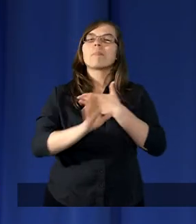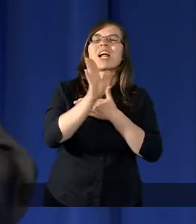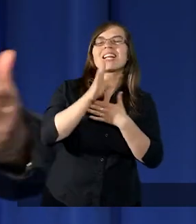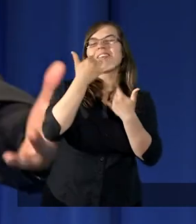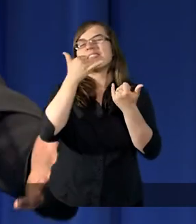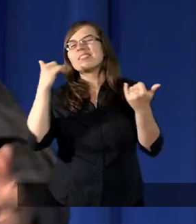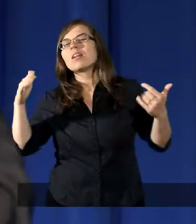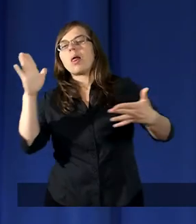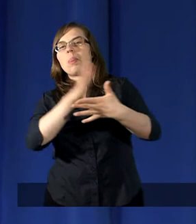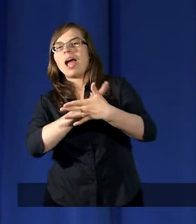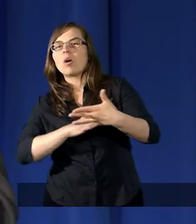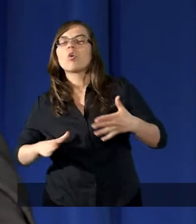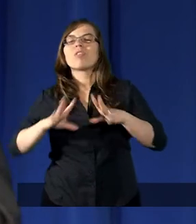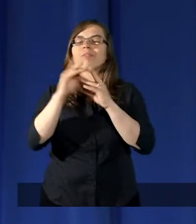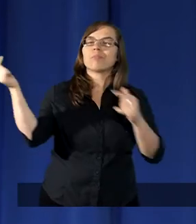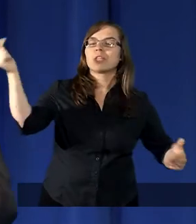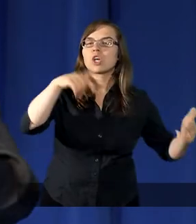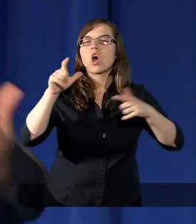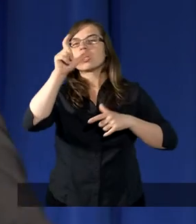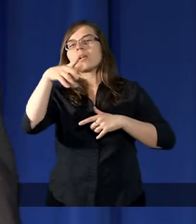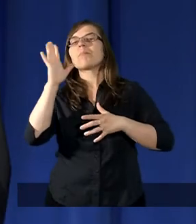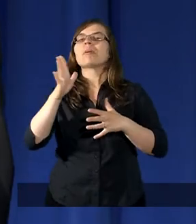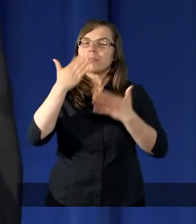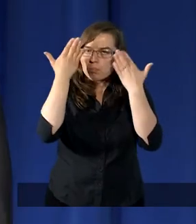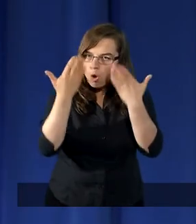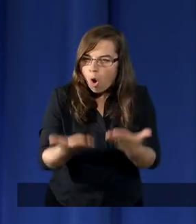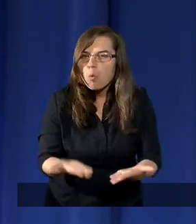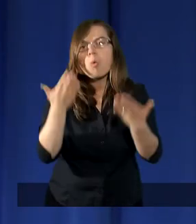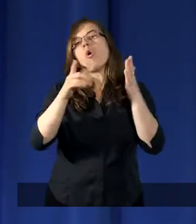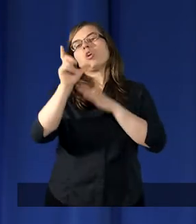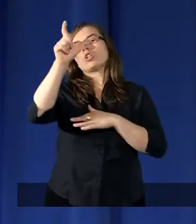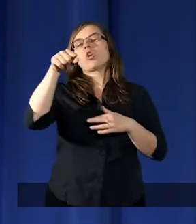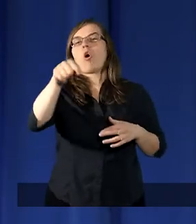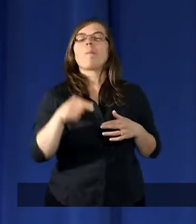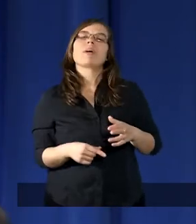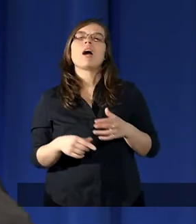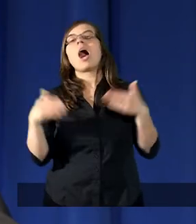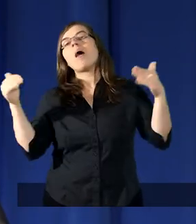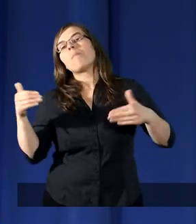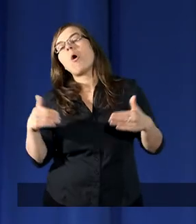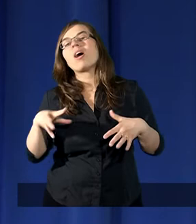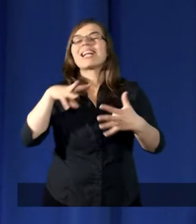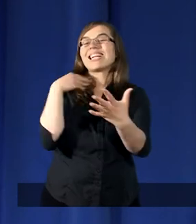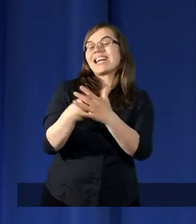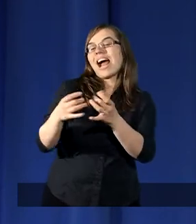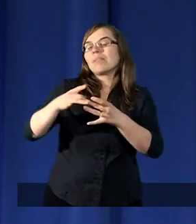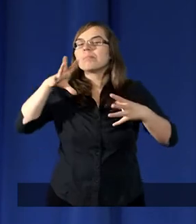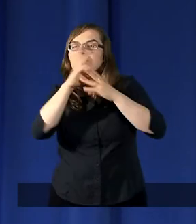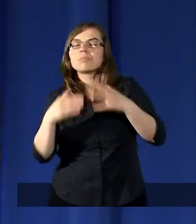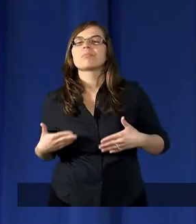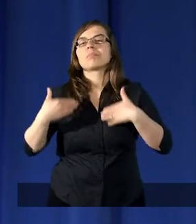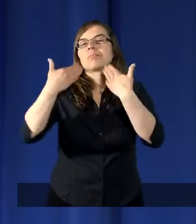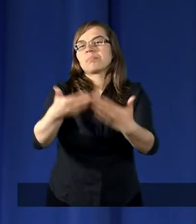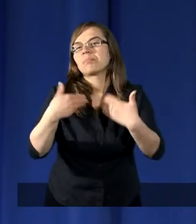innych narodów przychodzić, aby się tobie pokłonić, a może skarby jakieś oczywiście